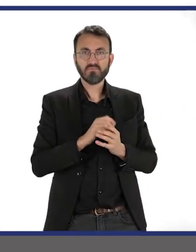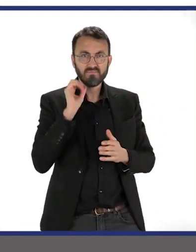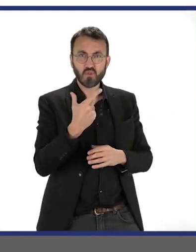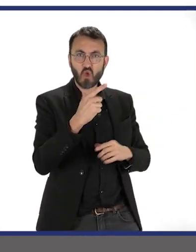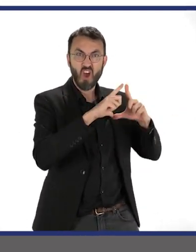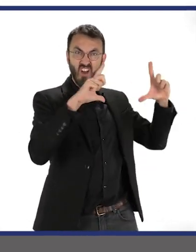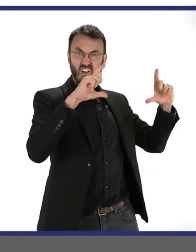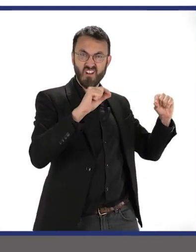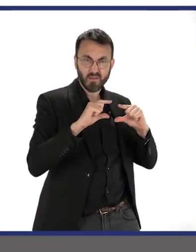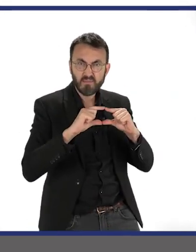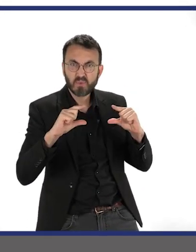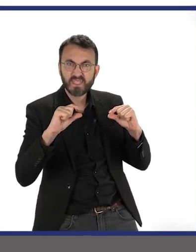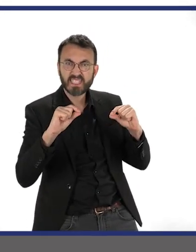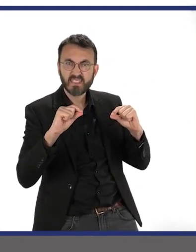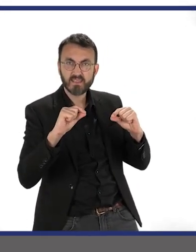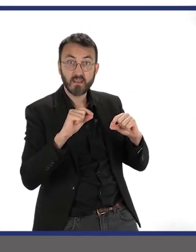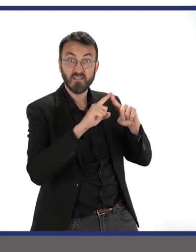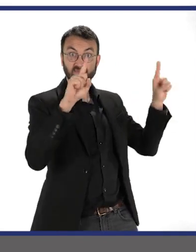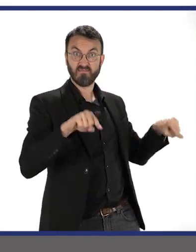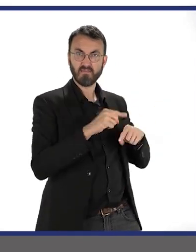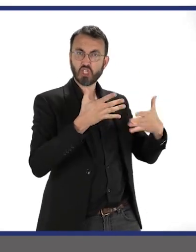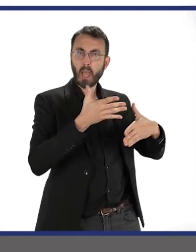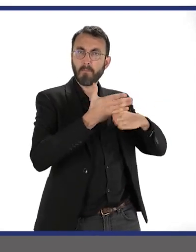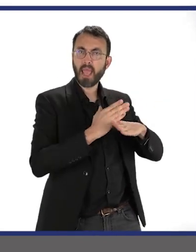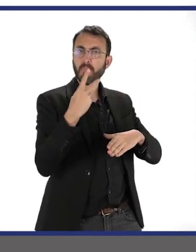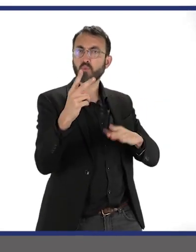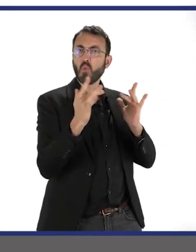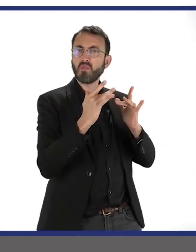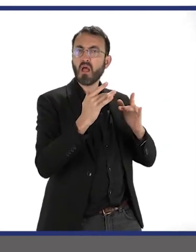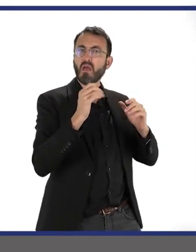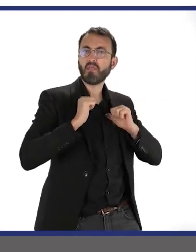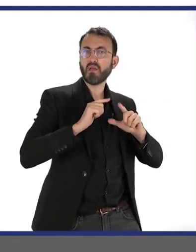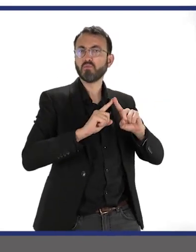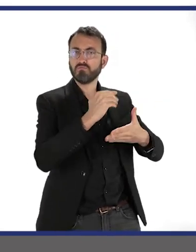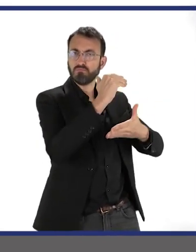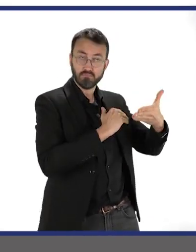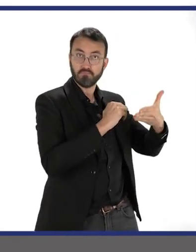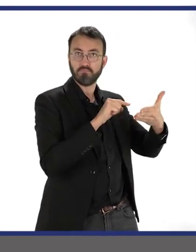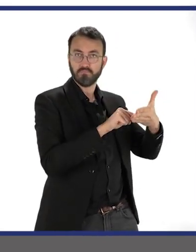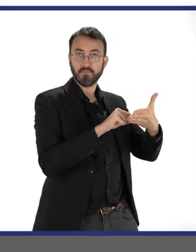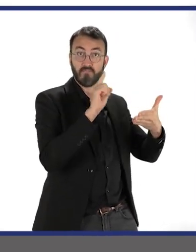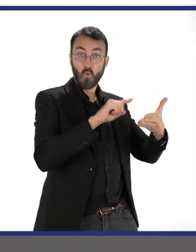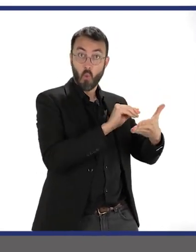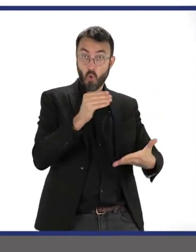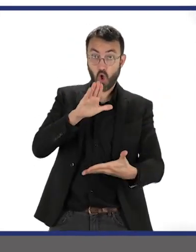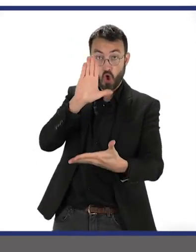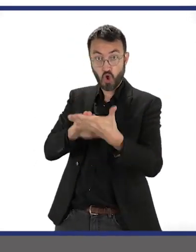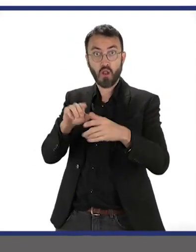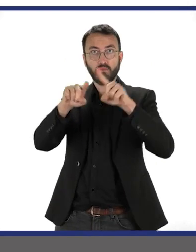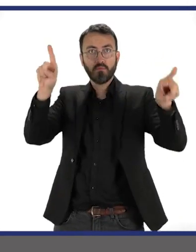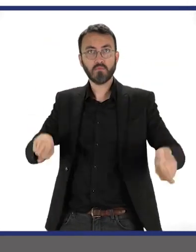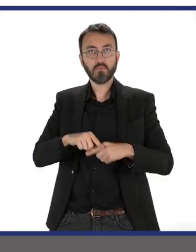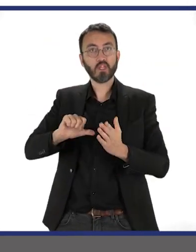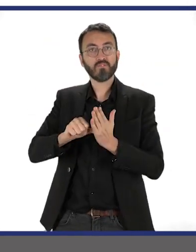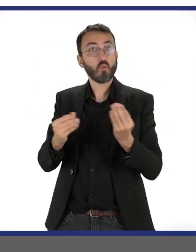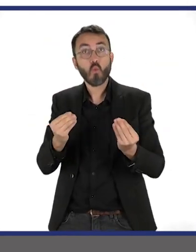lettre comporte deux étiquettes, une grande, une petite. La grande est déjà pré-remplie avec vos coordonnées. Vous devez la coller sur la fiche